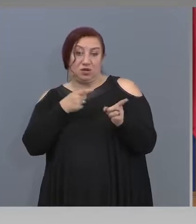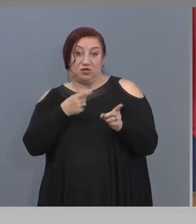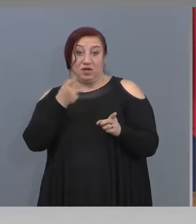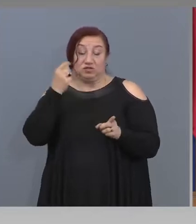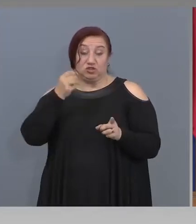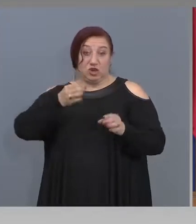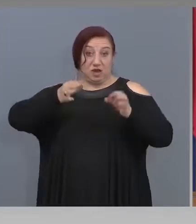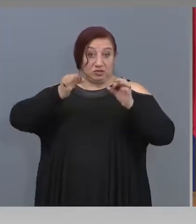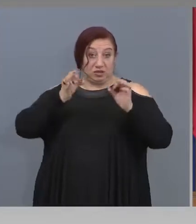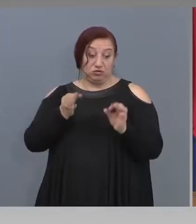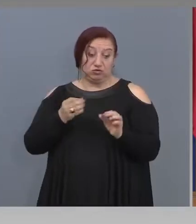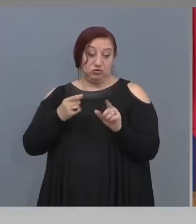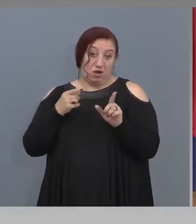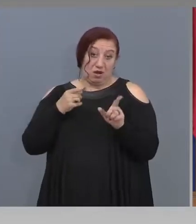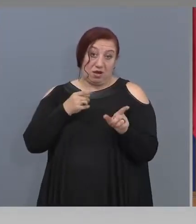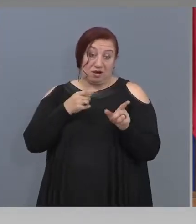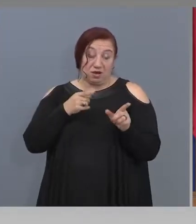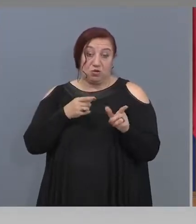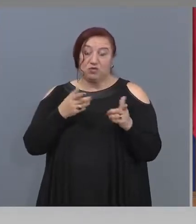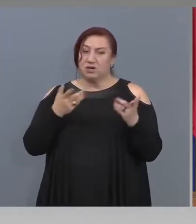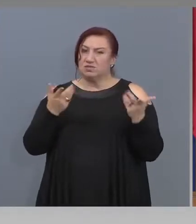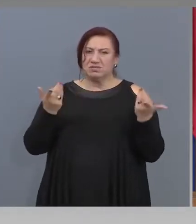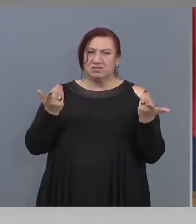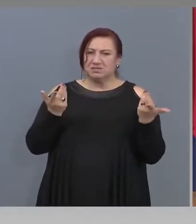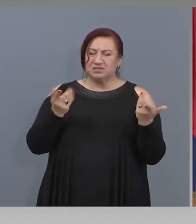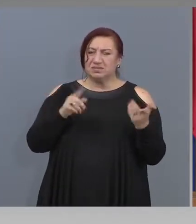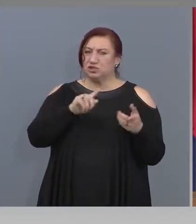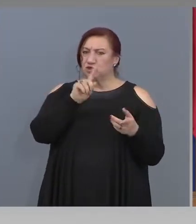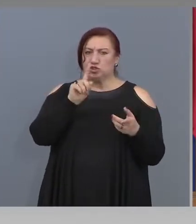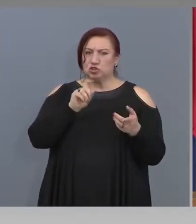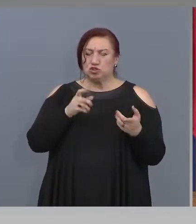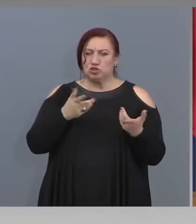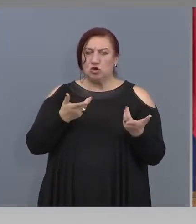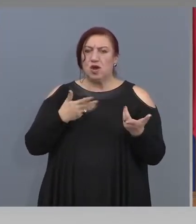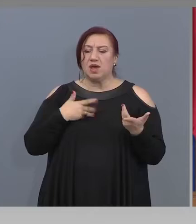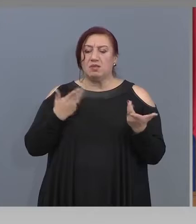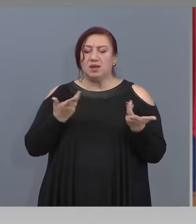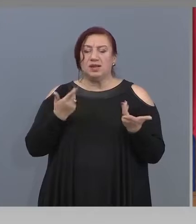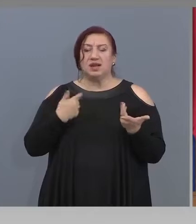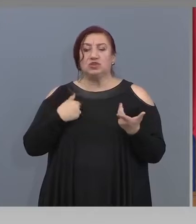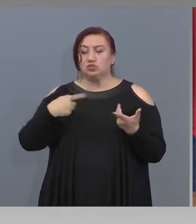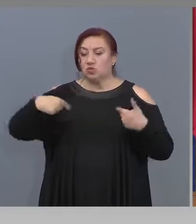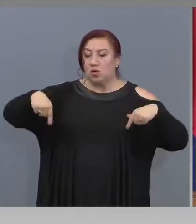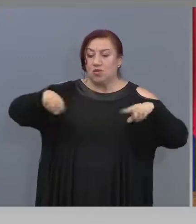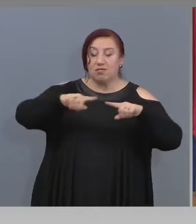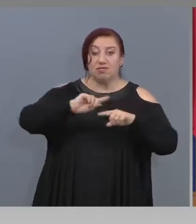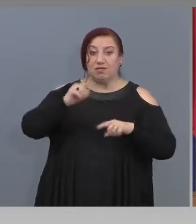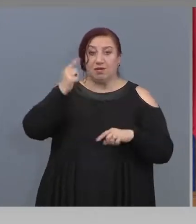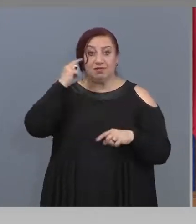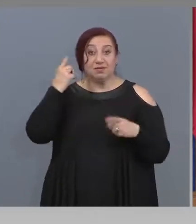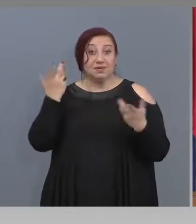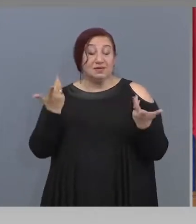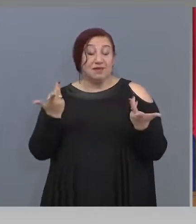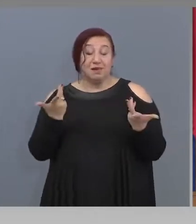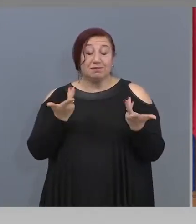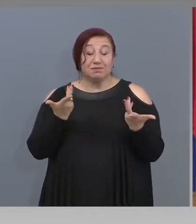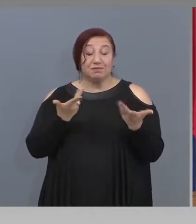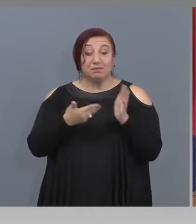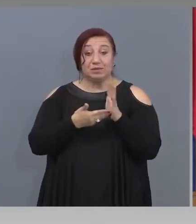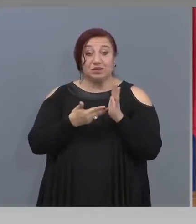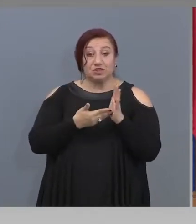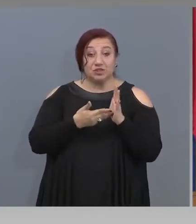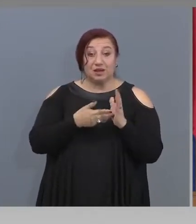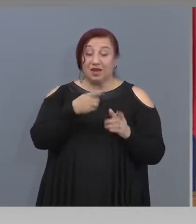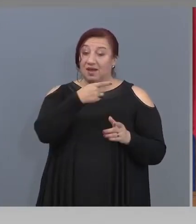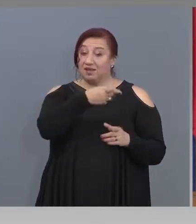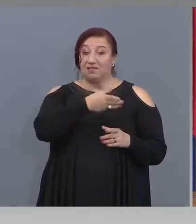-сериозна атаката. На какво задължи това? Има ли нещо скрито, което не знаем? И продължавате ли да имате доверието